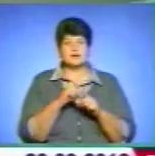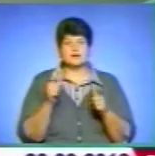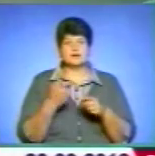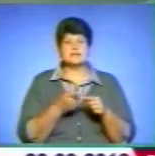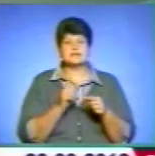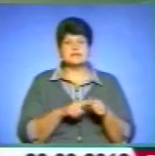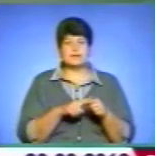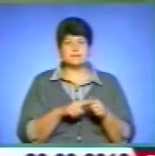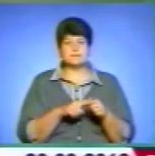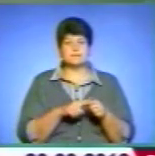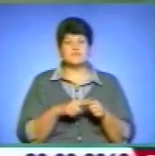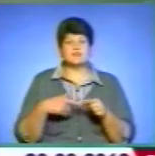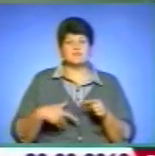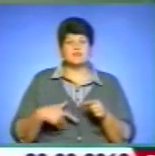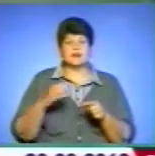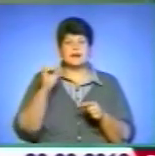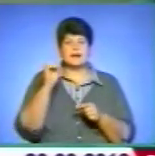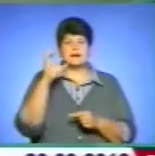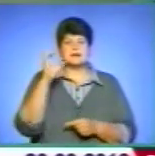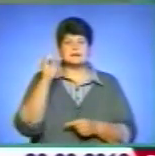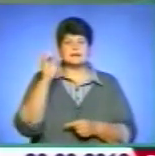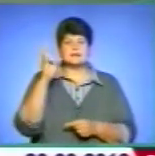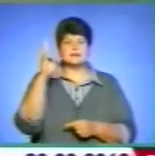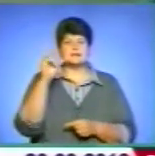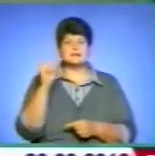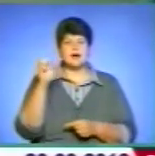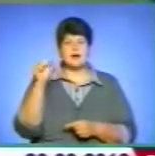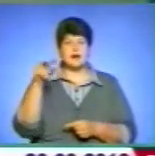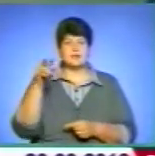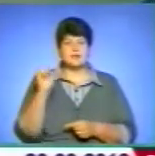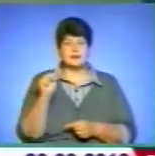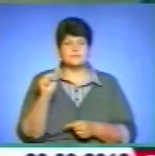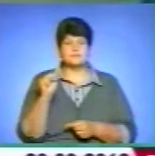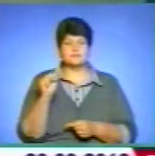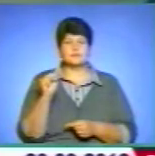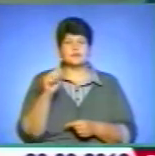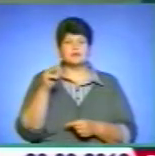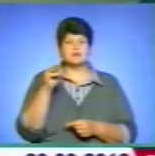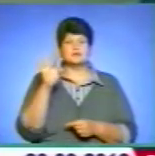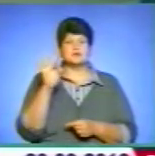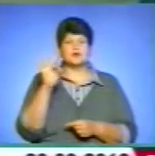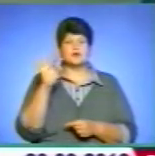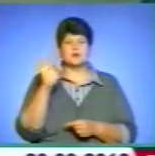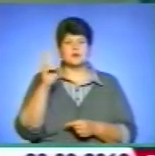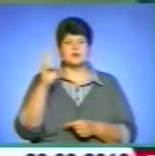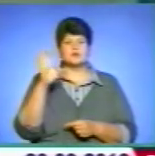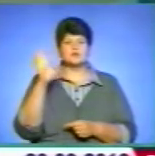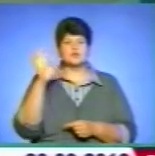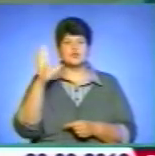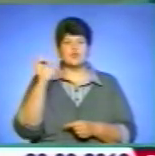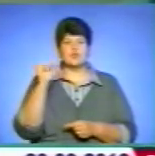наприклад, відпечінки, есенціалі, від застою в венах, троксивазіни, мазі, капсули,